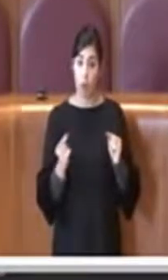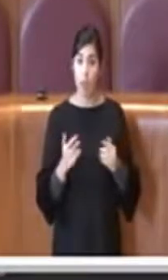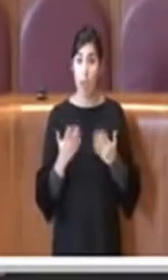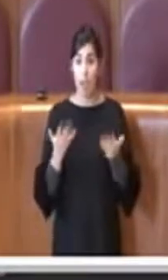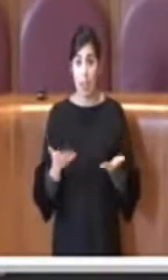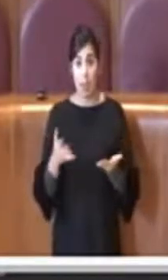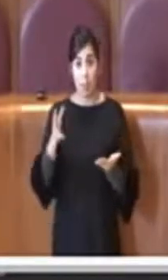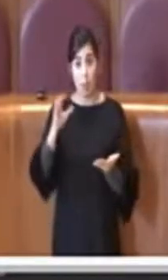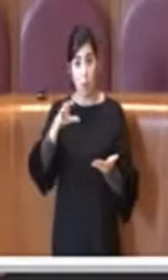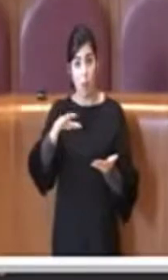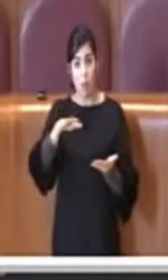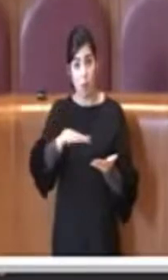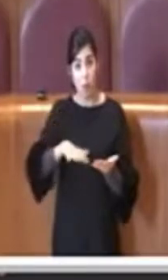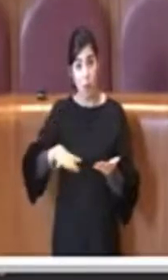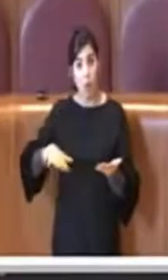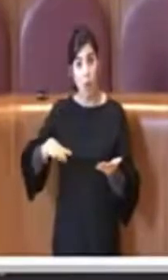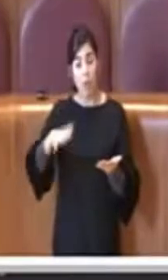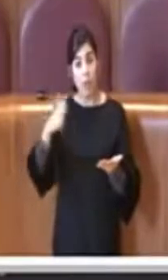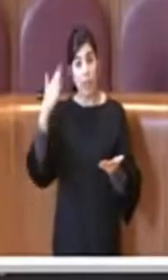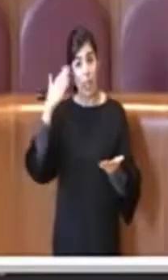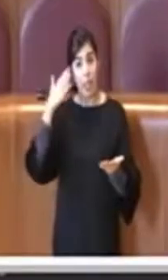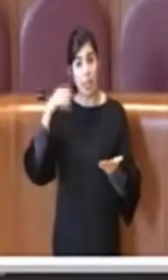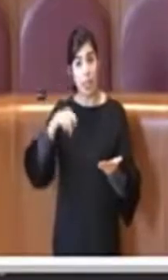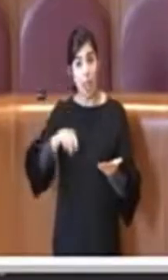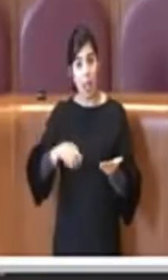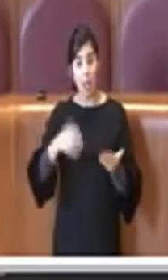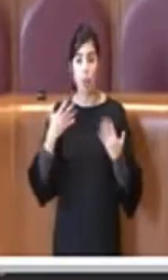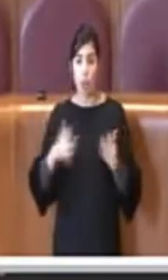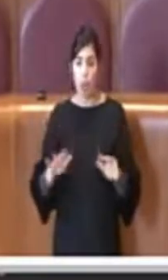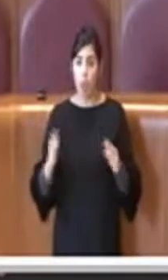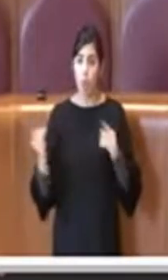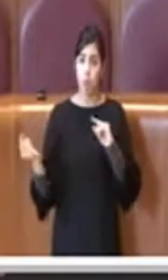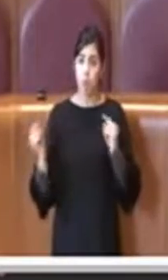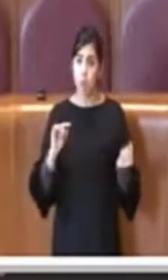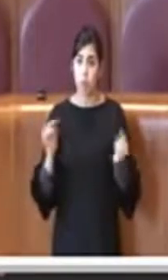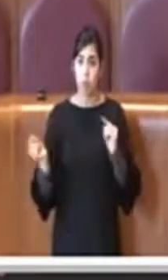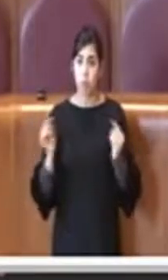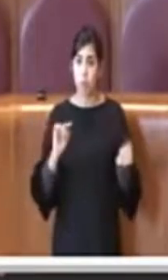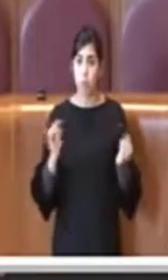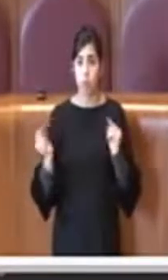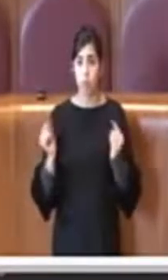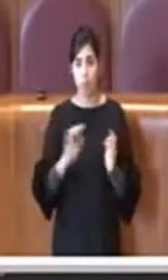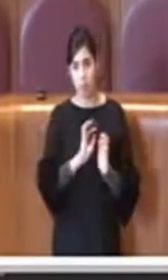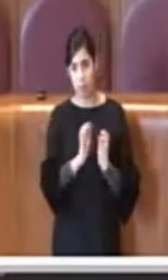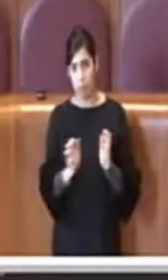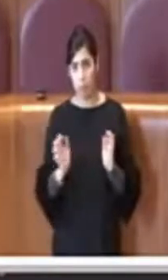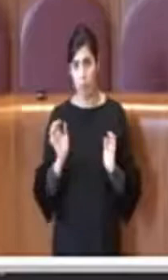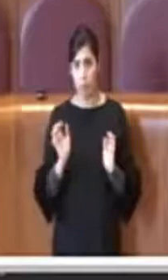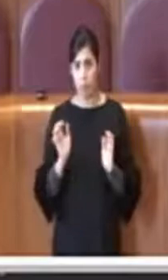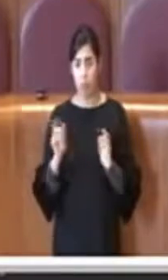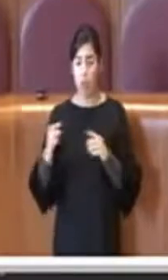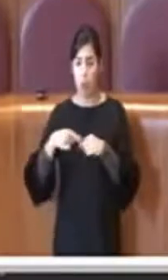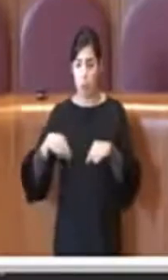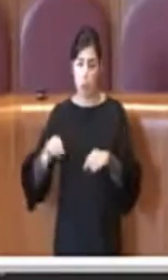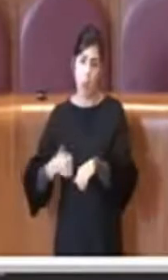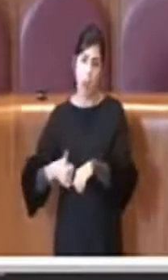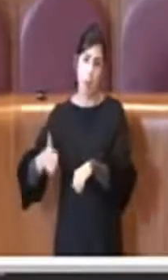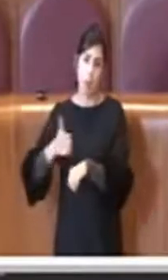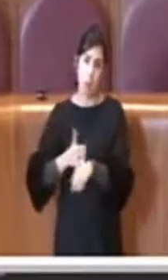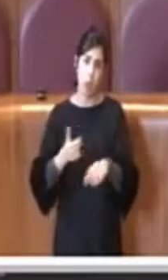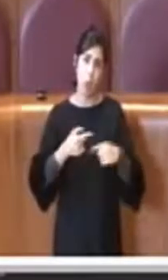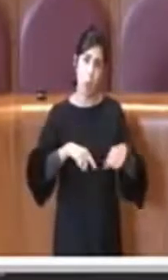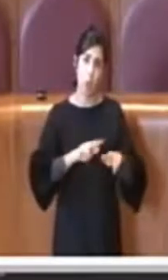Testaccio si è svolto in occasione di tante commissioni, sia capitoline sia municipali,